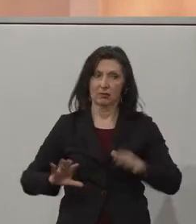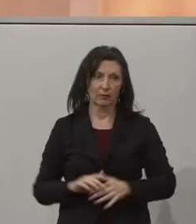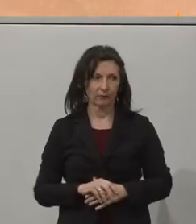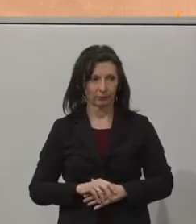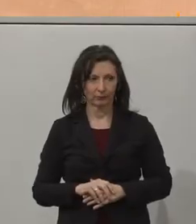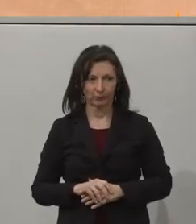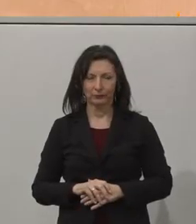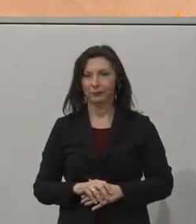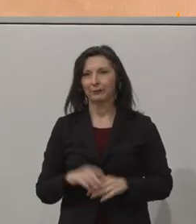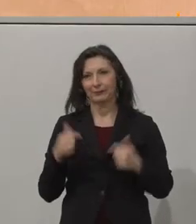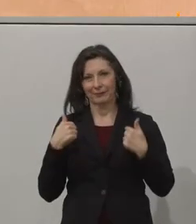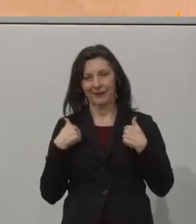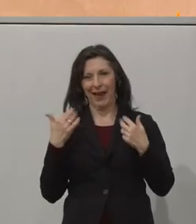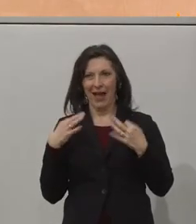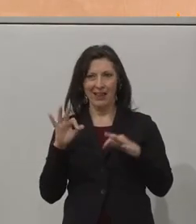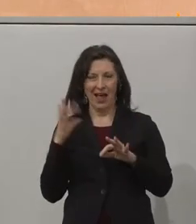Jetzt darf ich noch mal antworten.